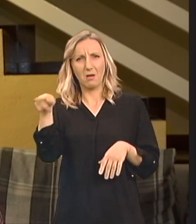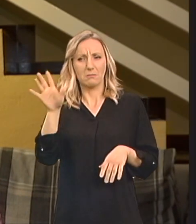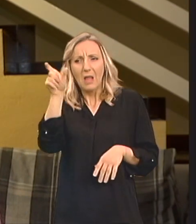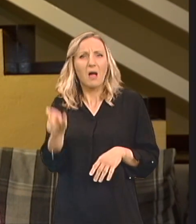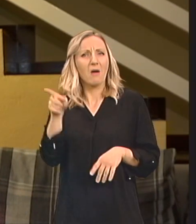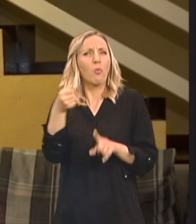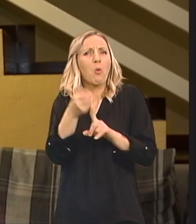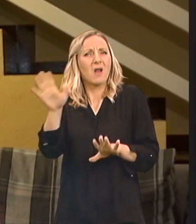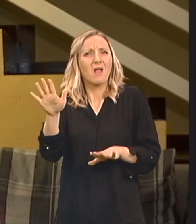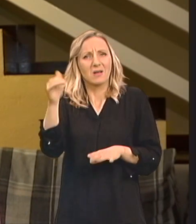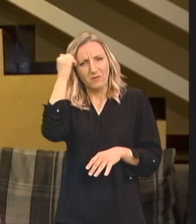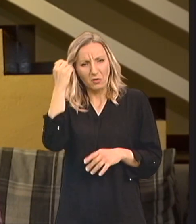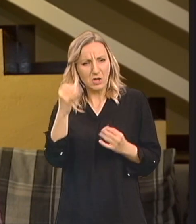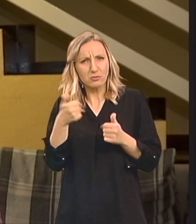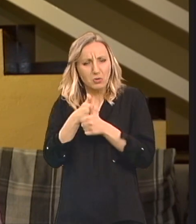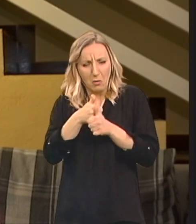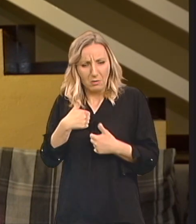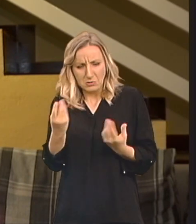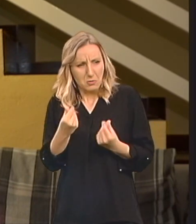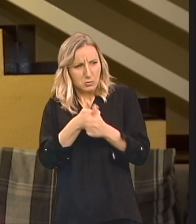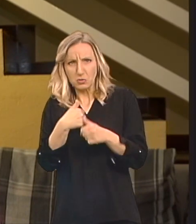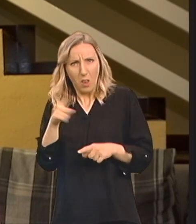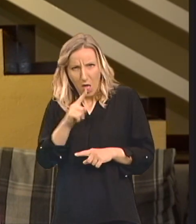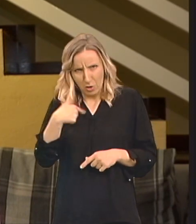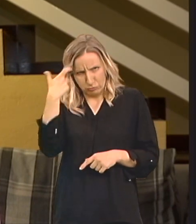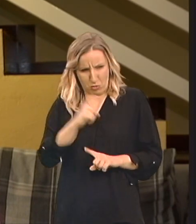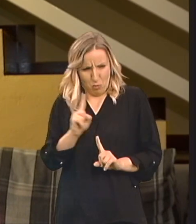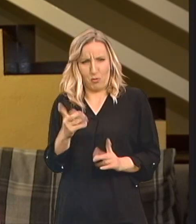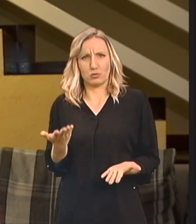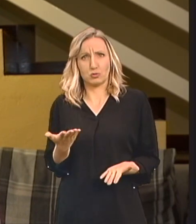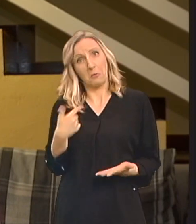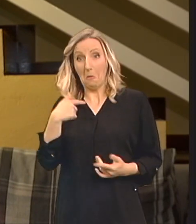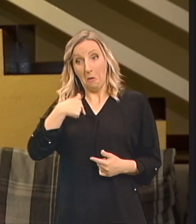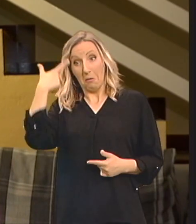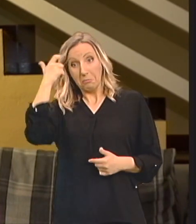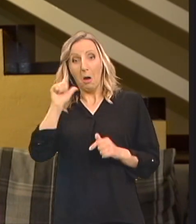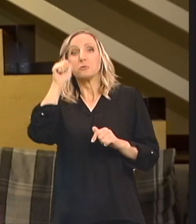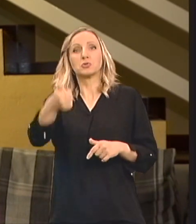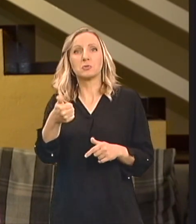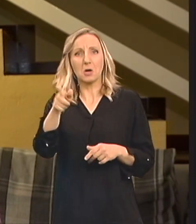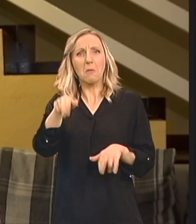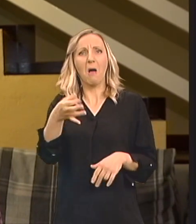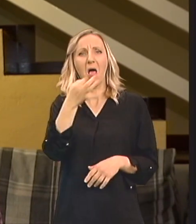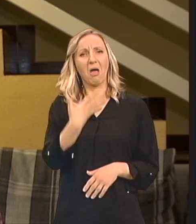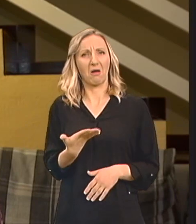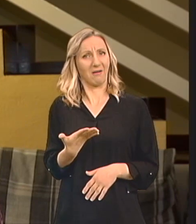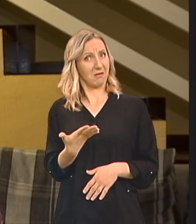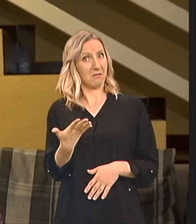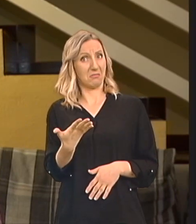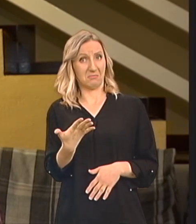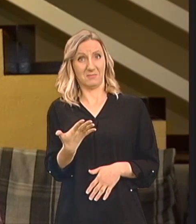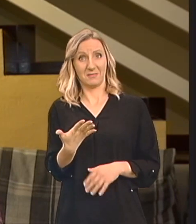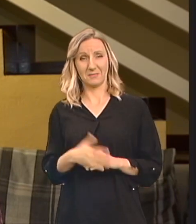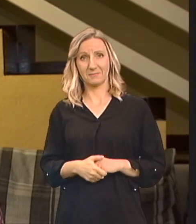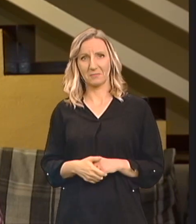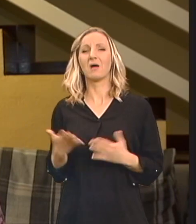Ona je rekla Bože što ste stalno tu negdje oko mene Neću ja sebi ništa napraviti Zamislite da ja sebi nešto uradim Onda su treba da otkriju lijek